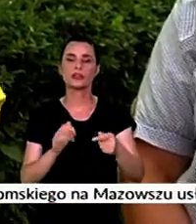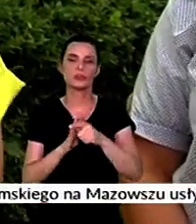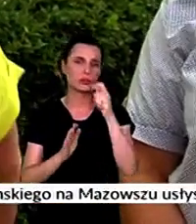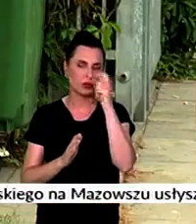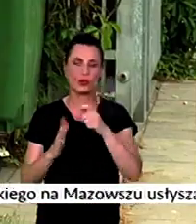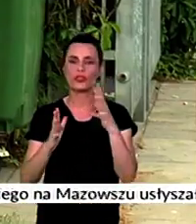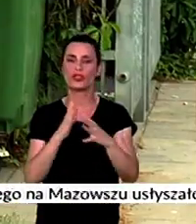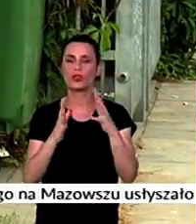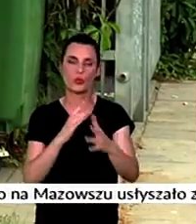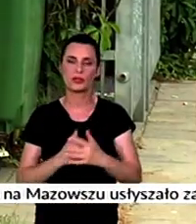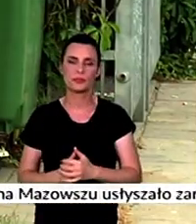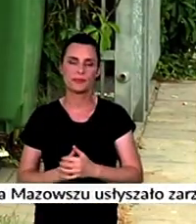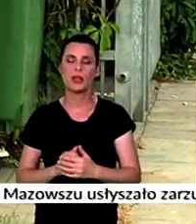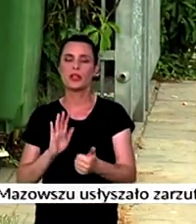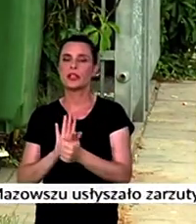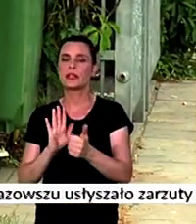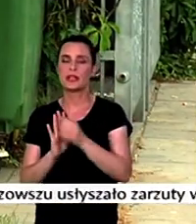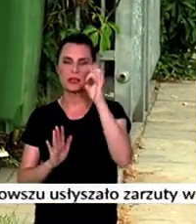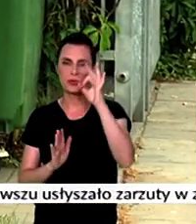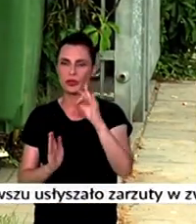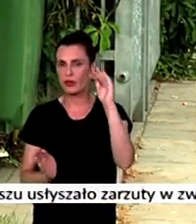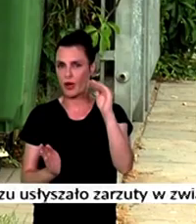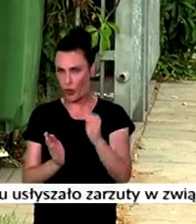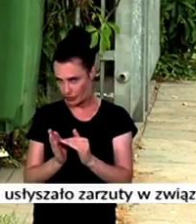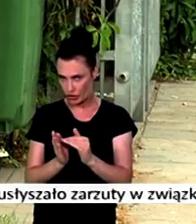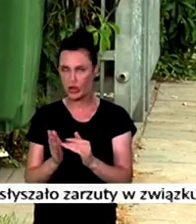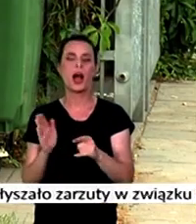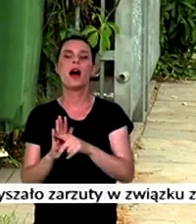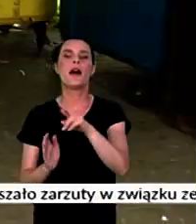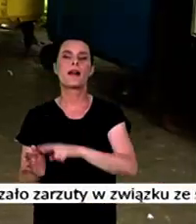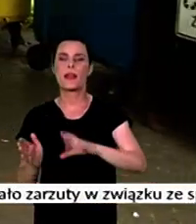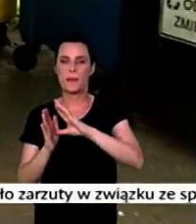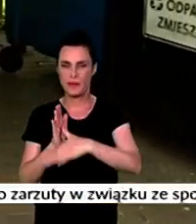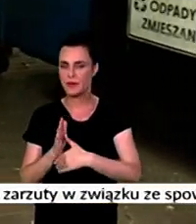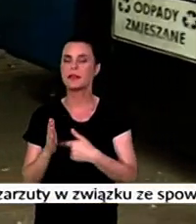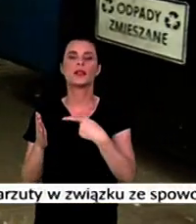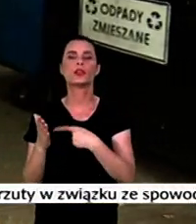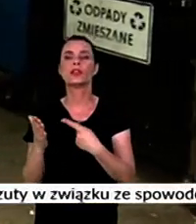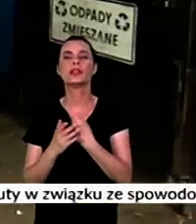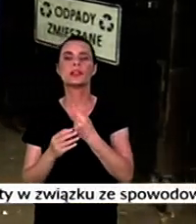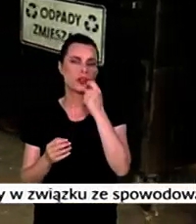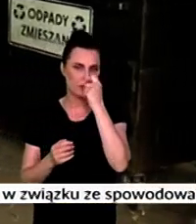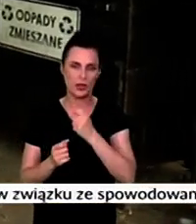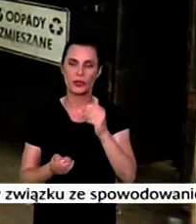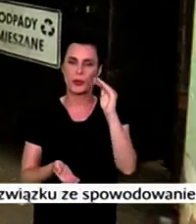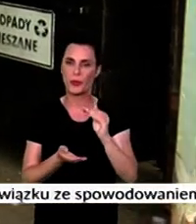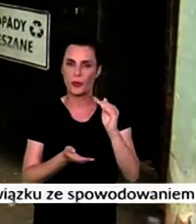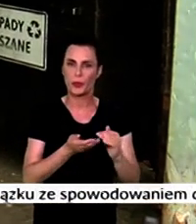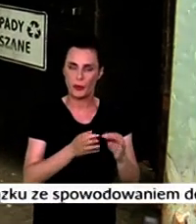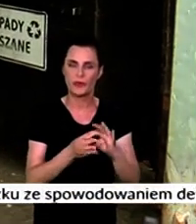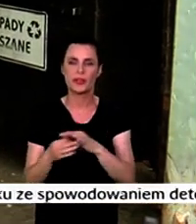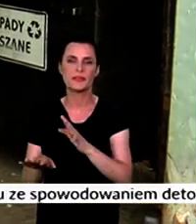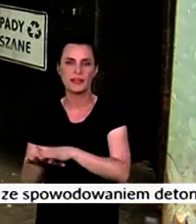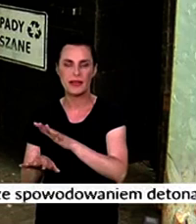10 zł. 16-procentowa obniżka uchwalona przez Radę Miasta Mławy to wynik mniejszej ilości odpadów w systemie